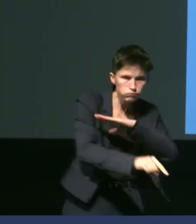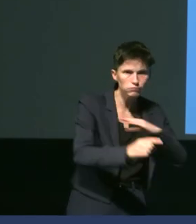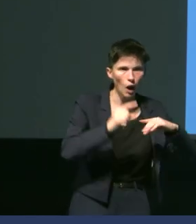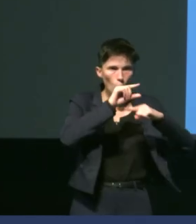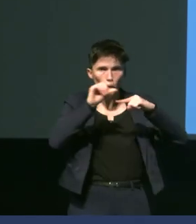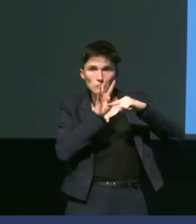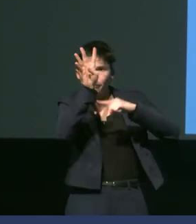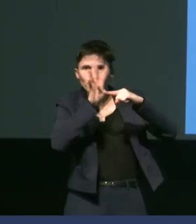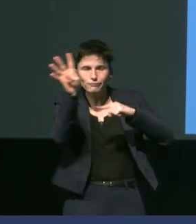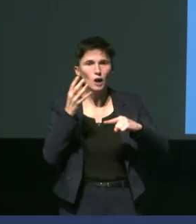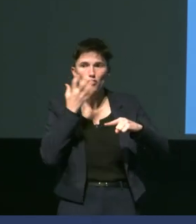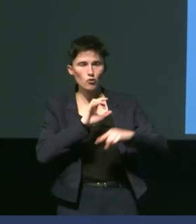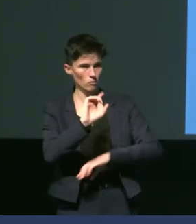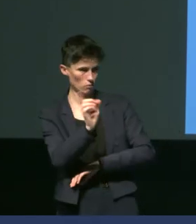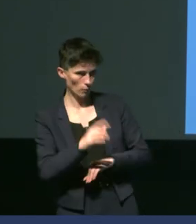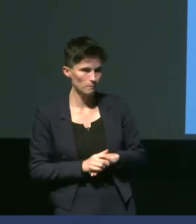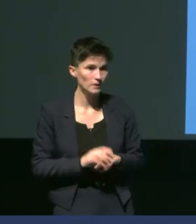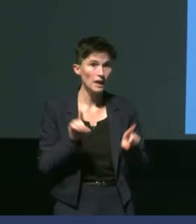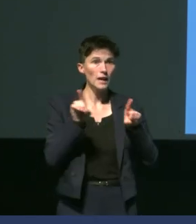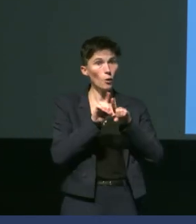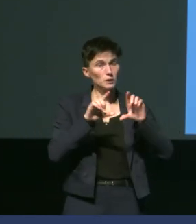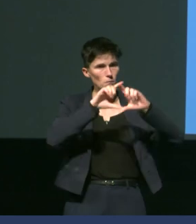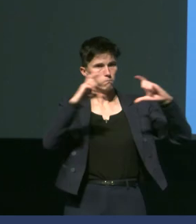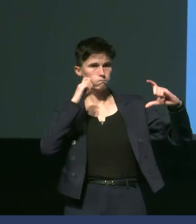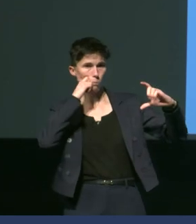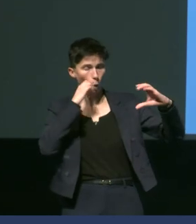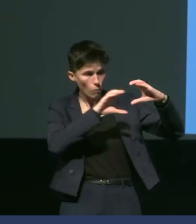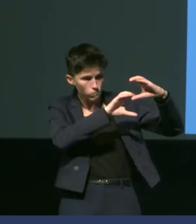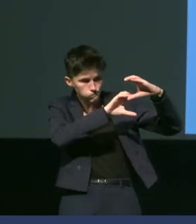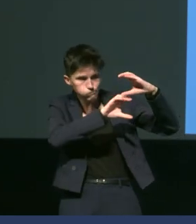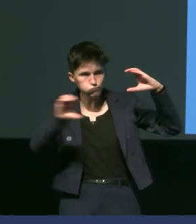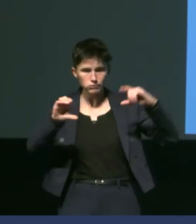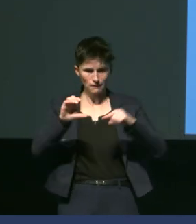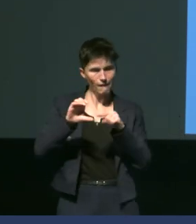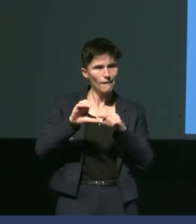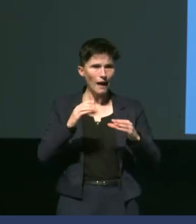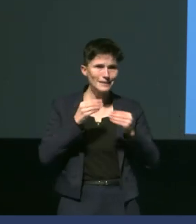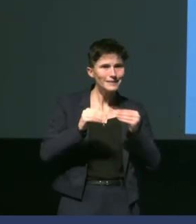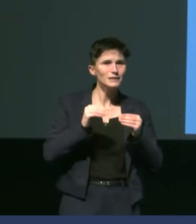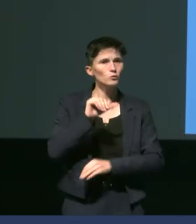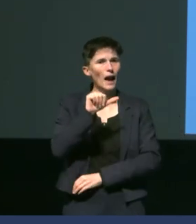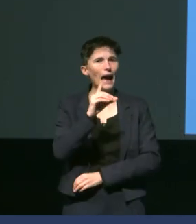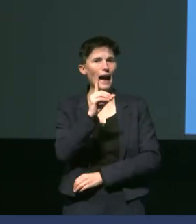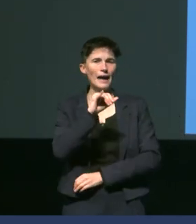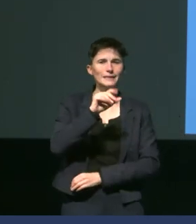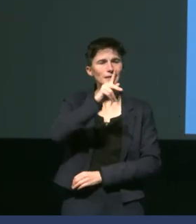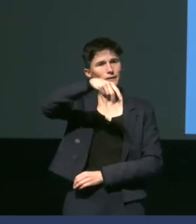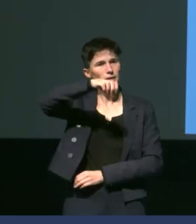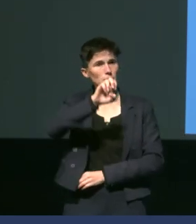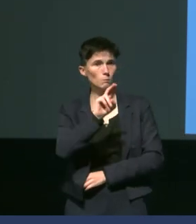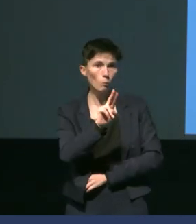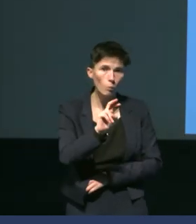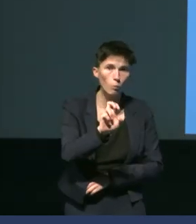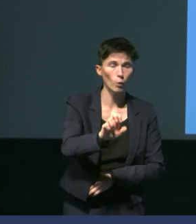on le voit ici on va avoir un tissu adipe sous cutané juste sous la peau ce tissu adipe est moins efficace que le plumage mais il va être très